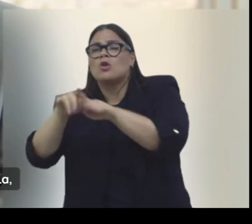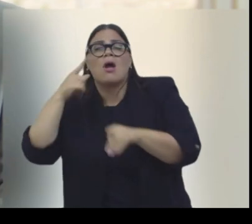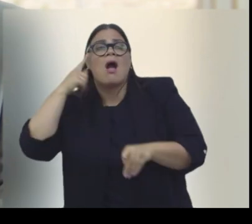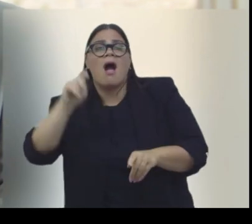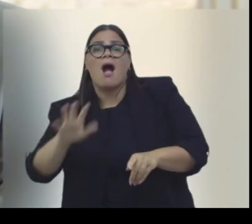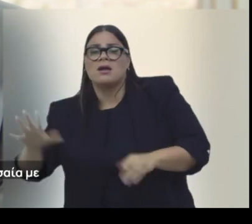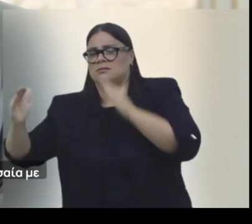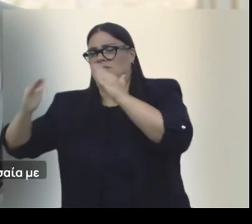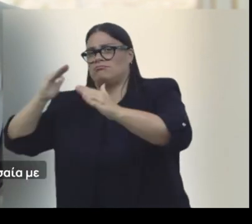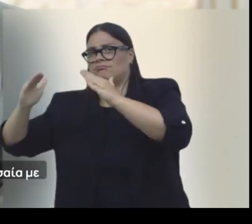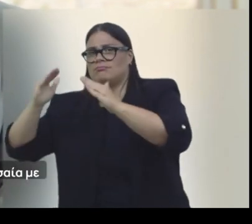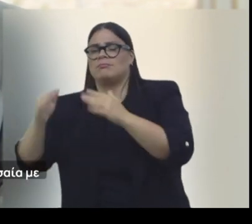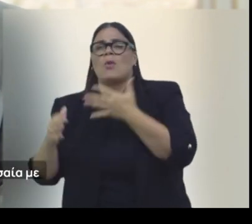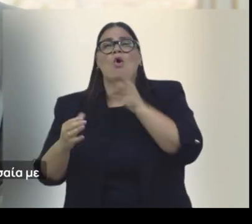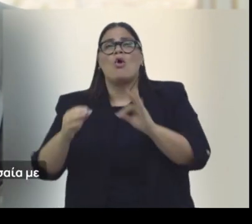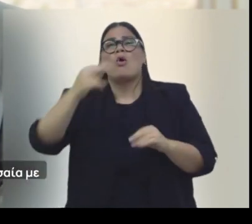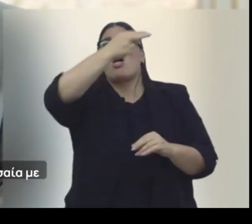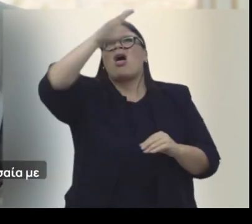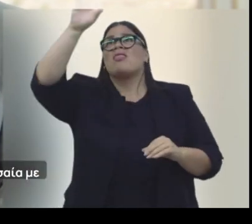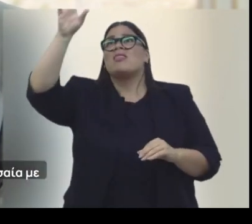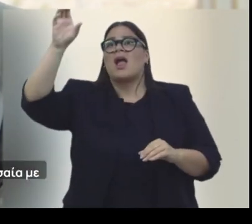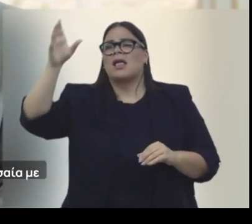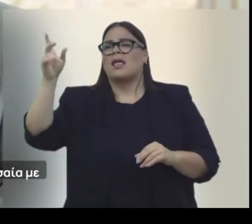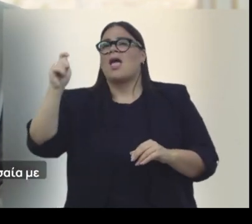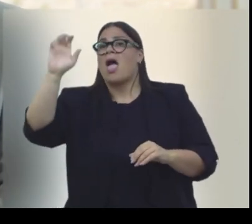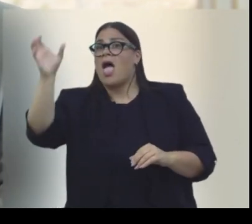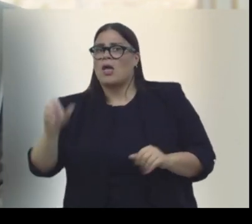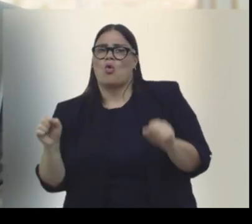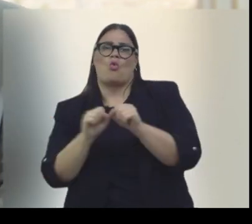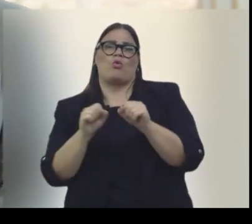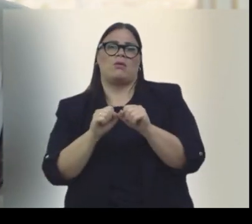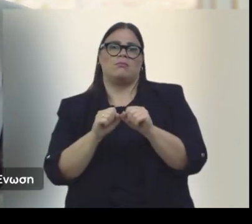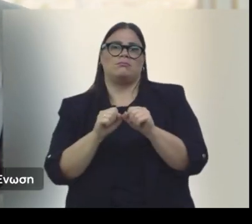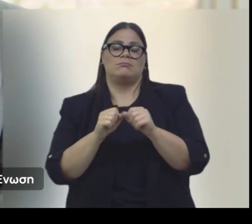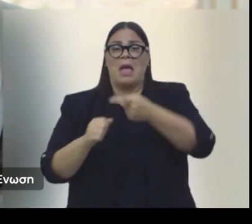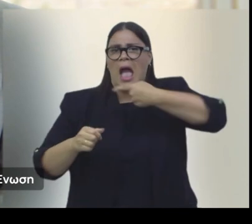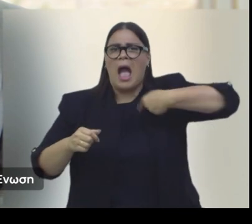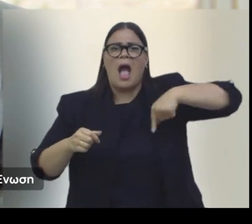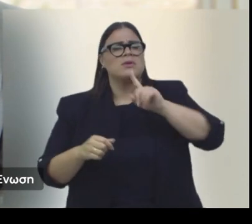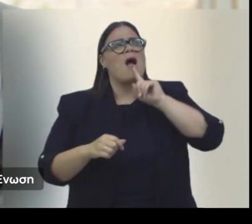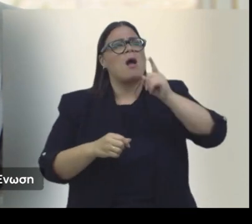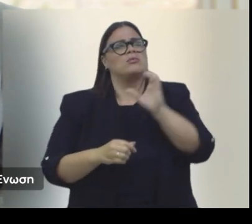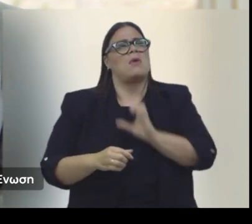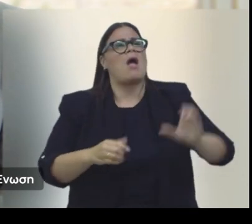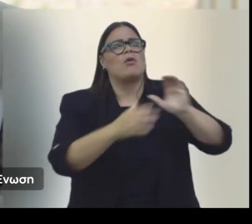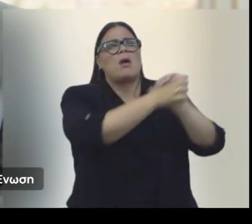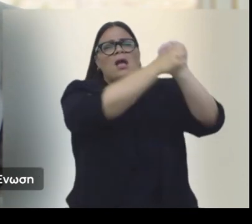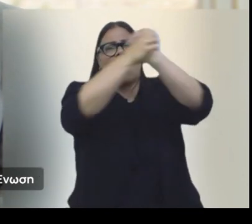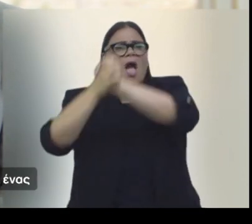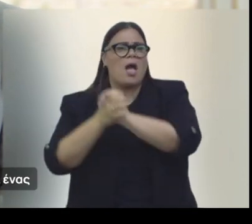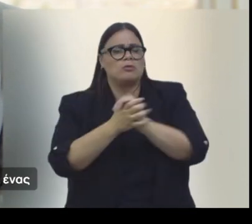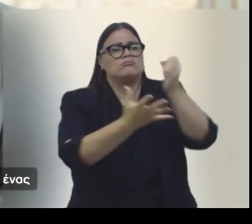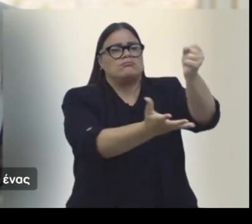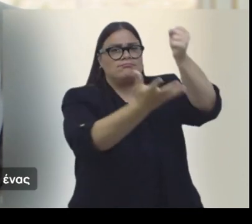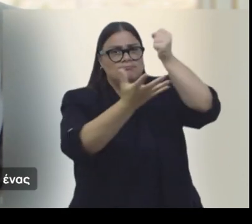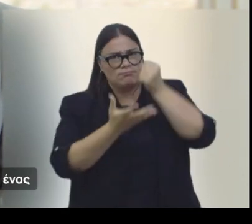της με την Ασία που ταυτίζονται θαλάσσια με το Αιγαίο και χερσιά με τη Θράκη. Ως εταίροι θα υποχρεώσουμε την Ευρωπαϊκή Ένωση